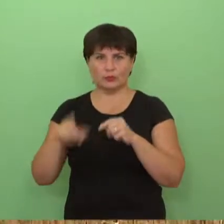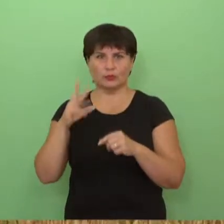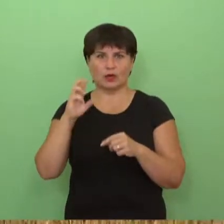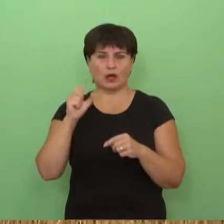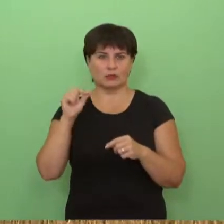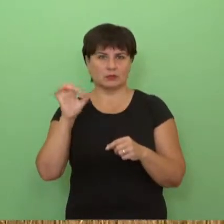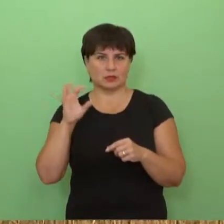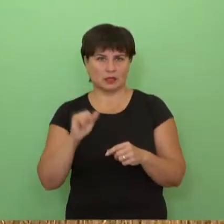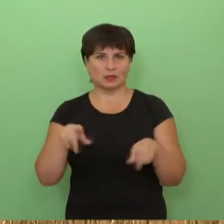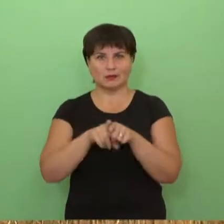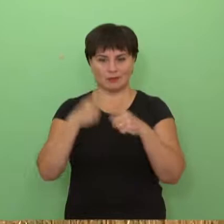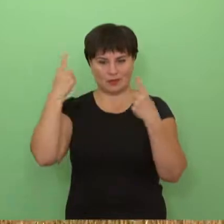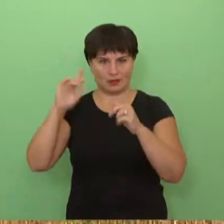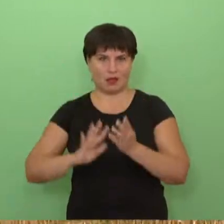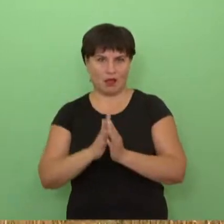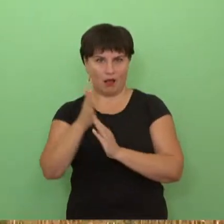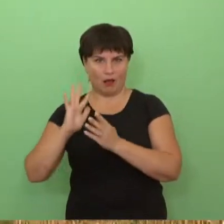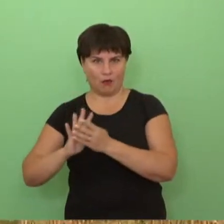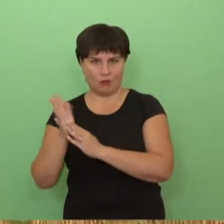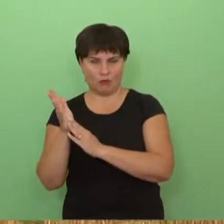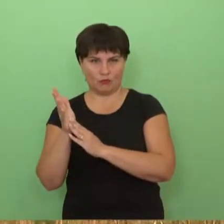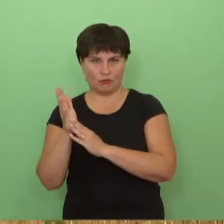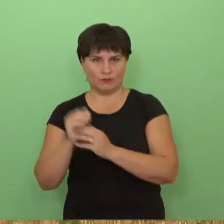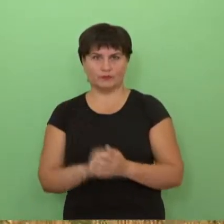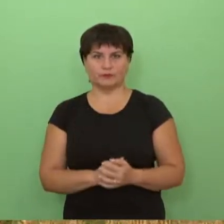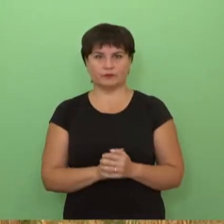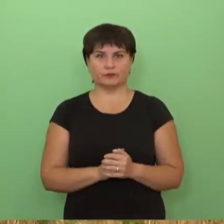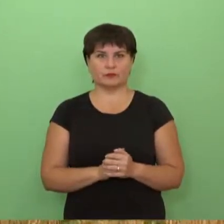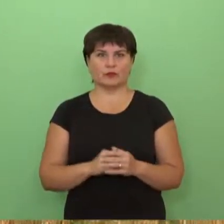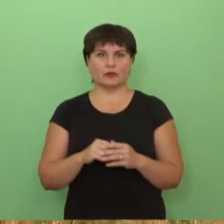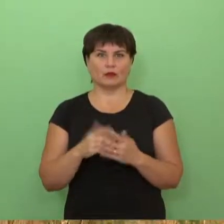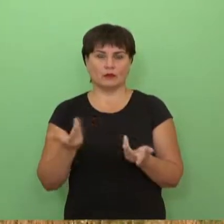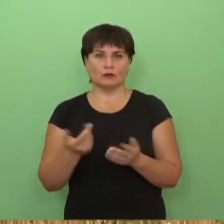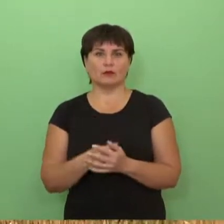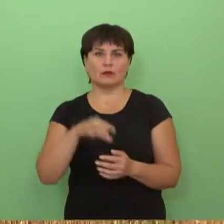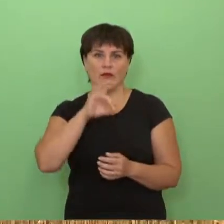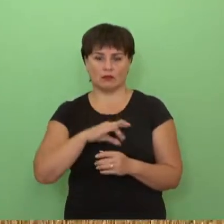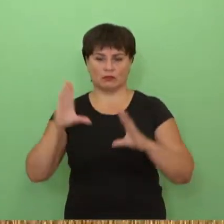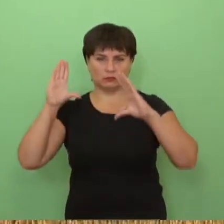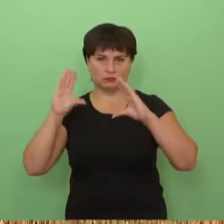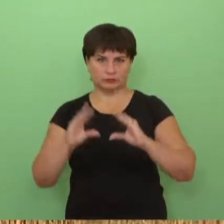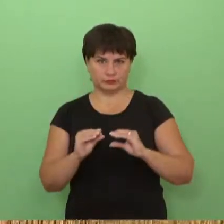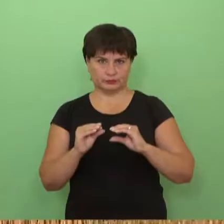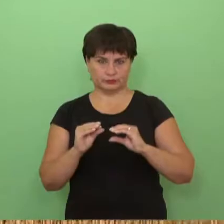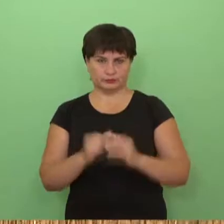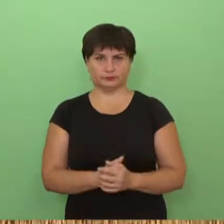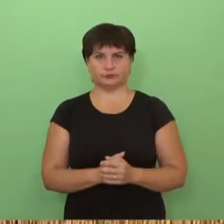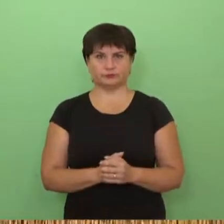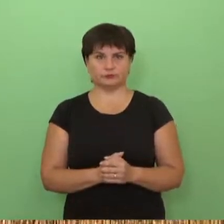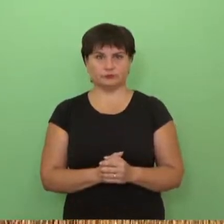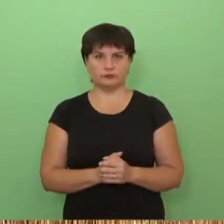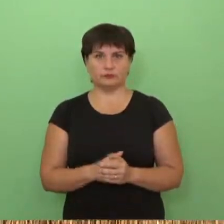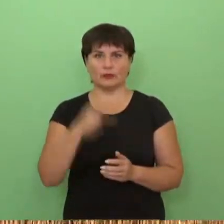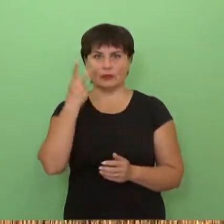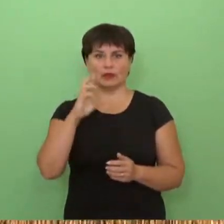na, be abejo ir kitoms kultūroms. Ir dėlingumai krito, realūs dėlingumai krito. Matom, kad rapso apie 10